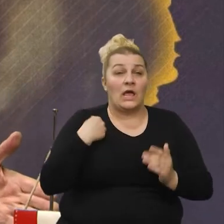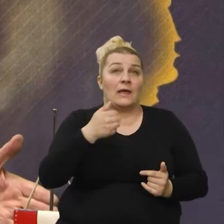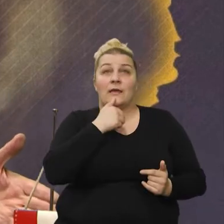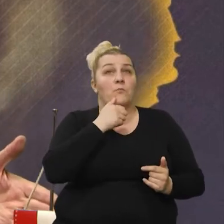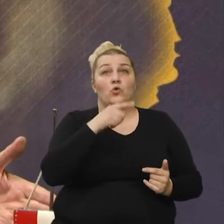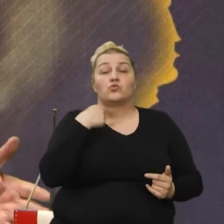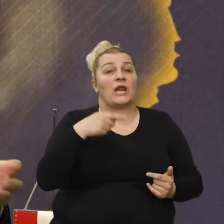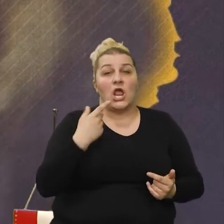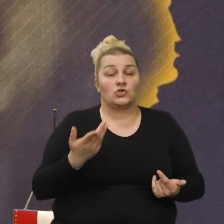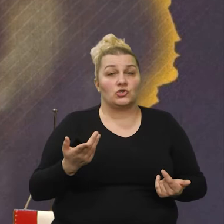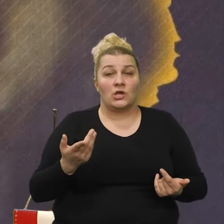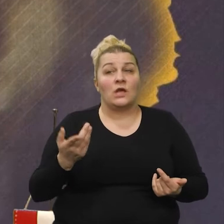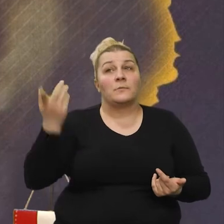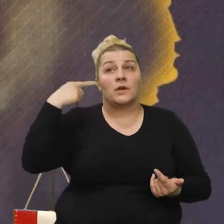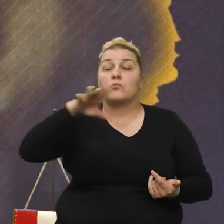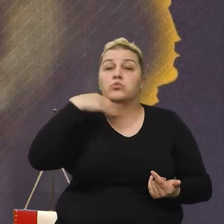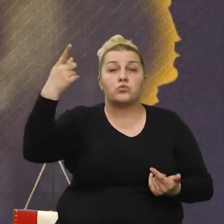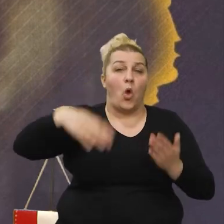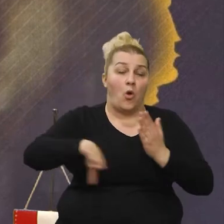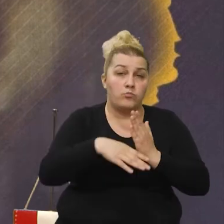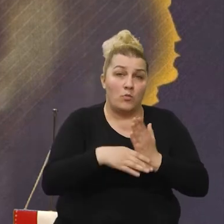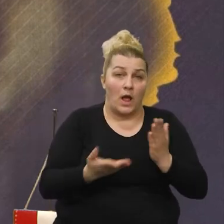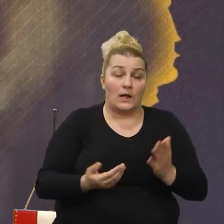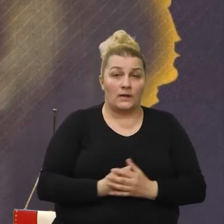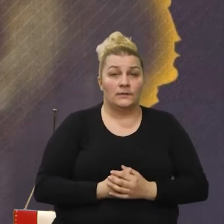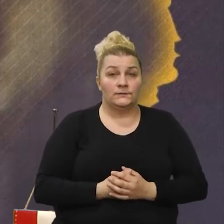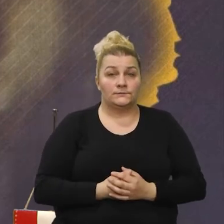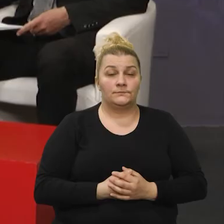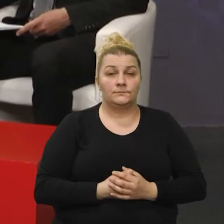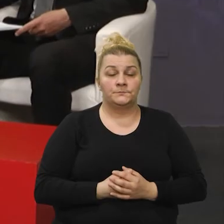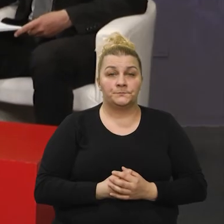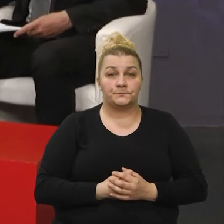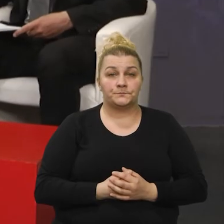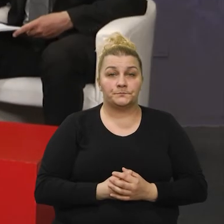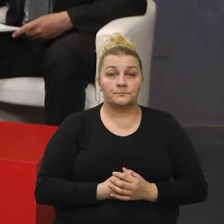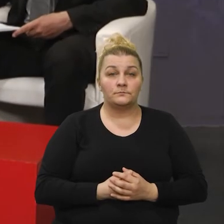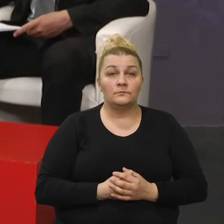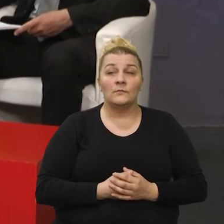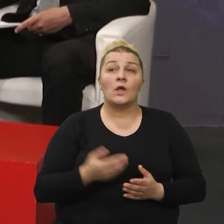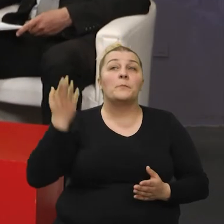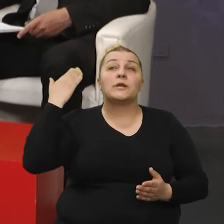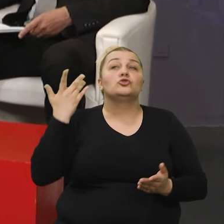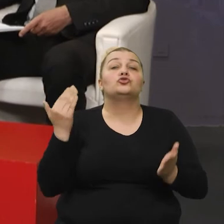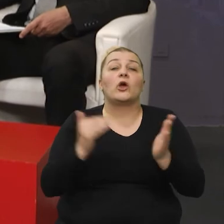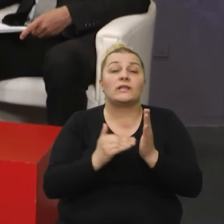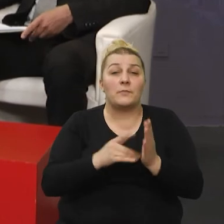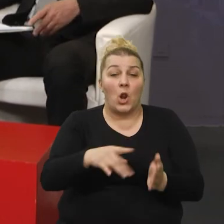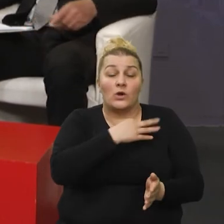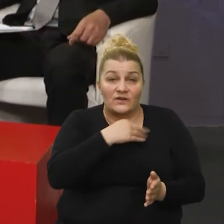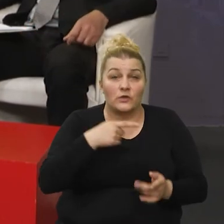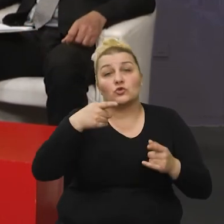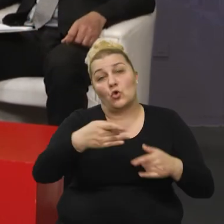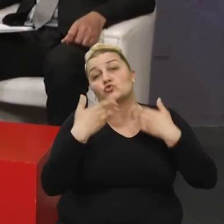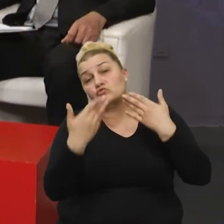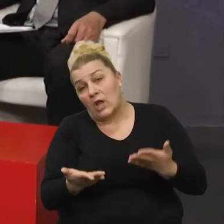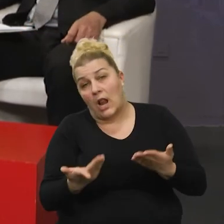možem, ja ne mogu reći da mi je bila, da mi je bila izoslađena. Milo šta uskačeno, Uskačeno. Šta je god bilo tada u Hrvatskoj, njoj je